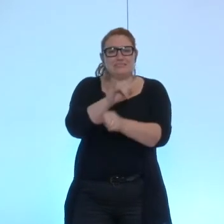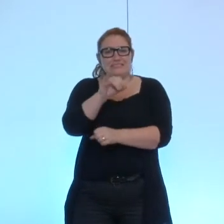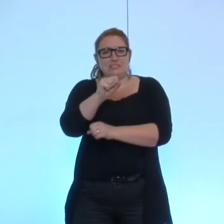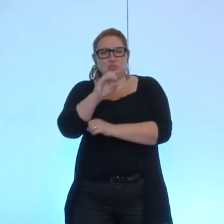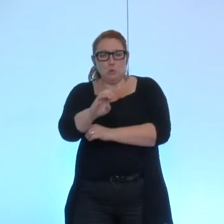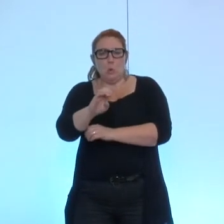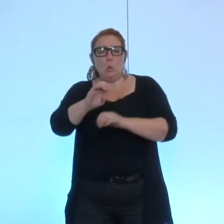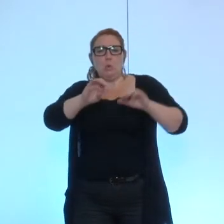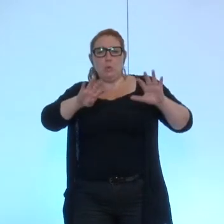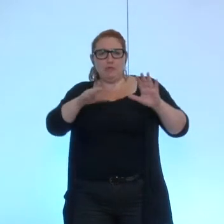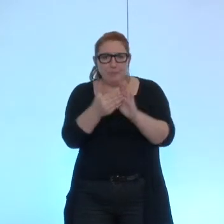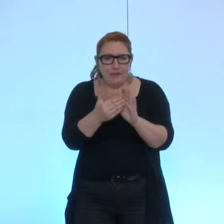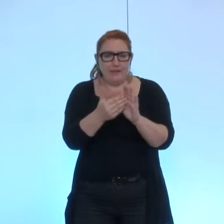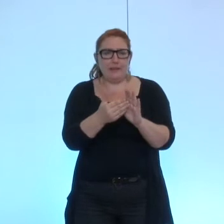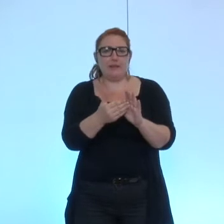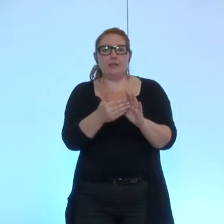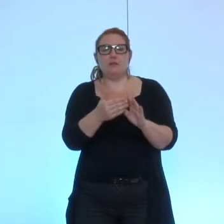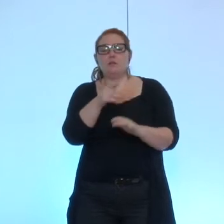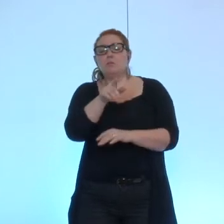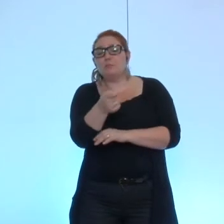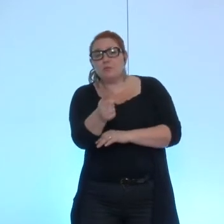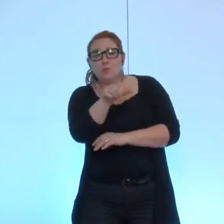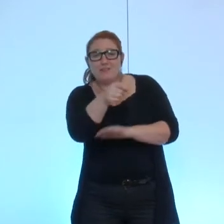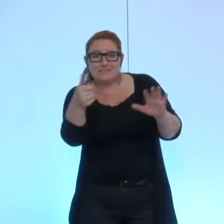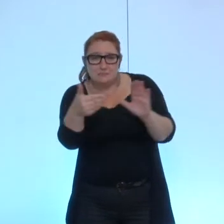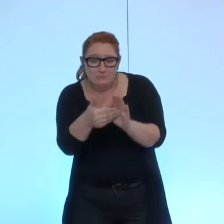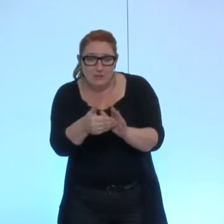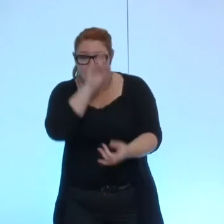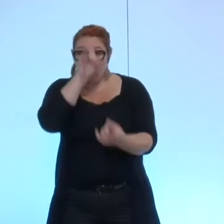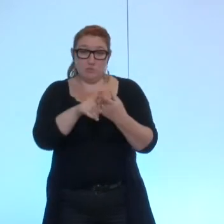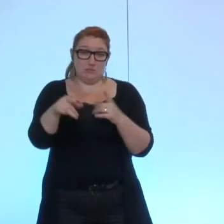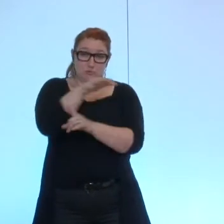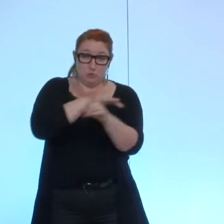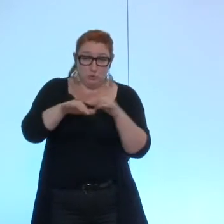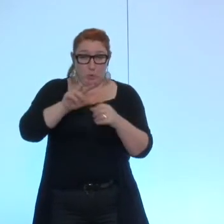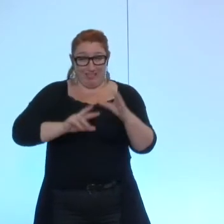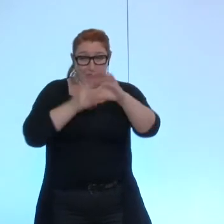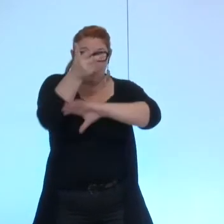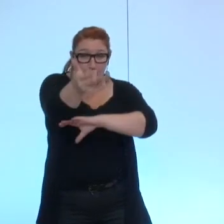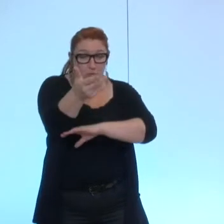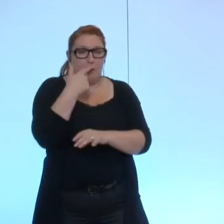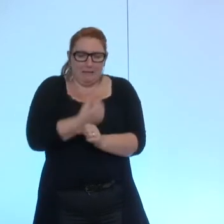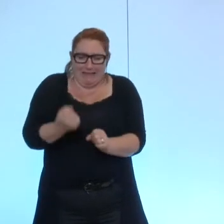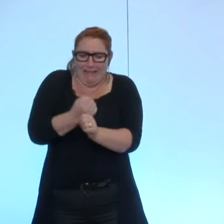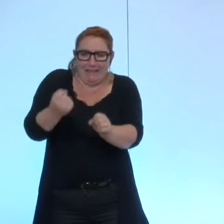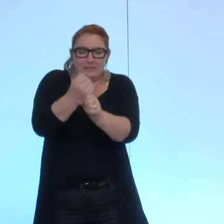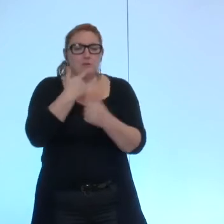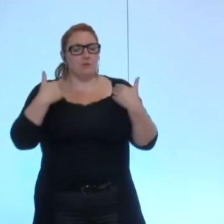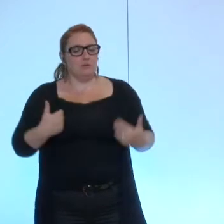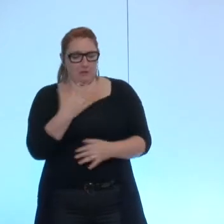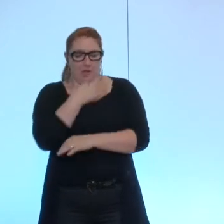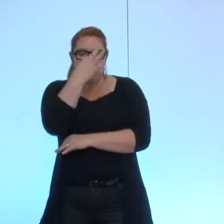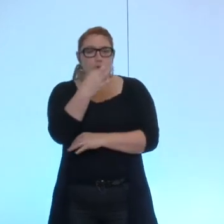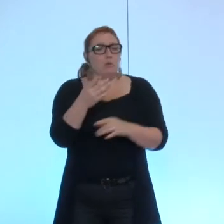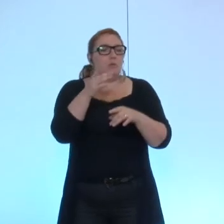26000 avec des objectifs sociaux et de développement durable donc en tant qu'élus de ce conseil municipal et pour certains dans les mandats